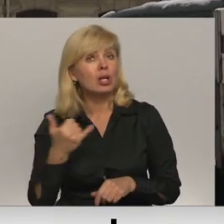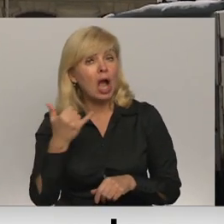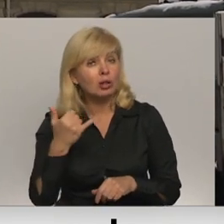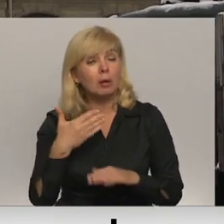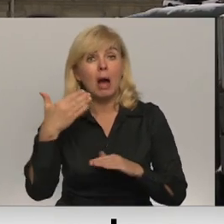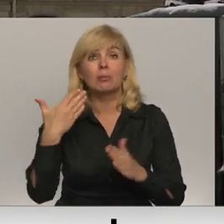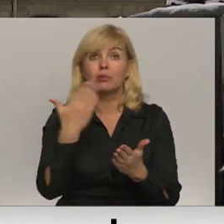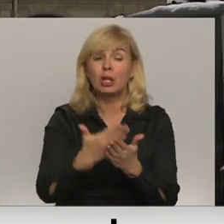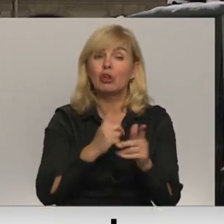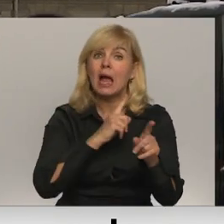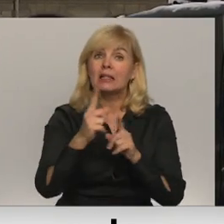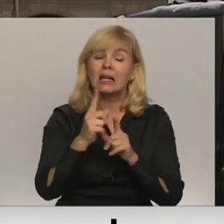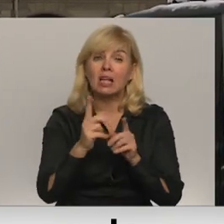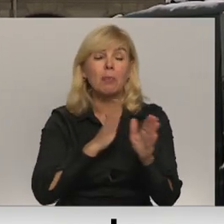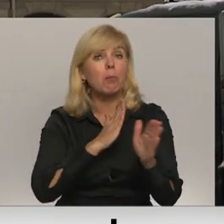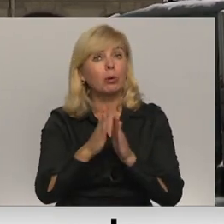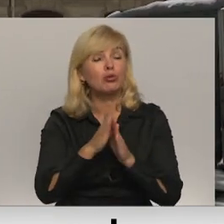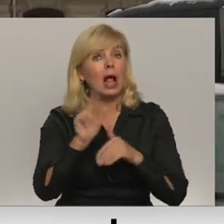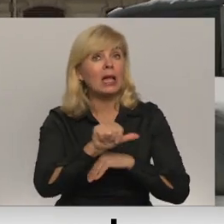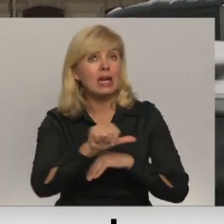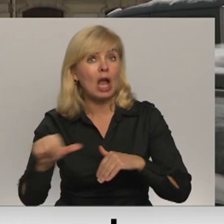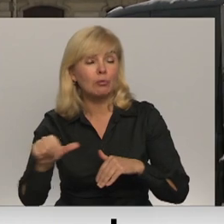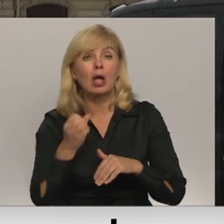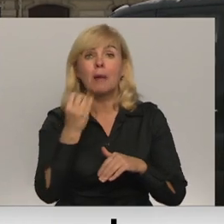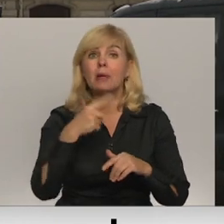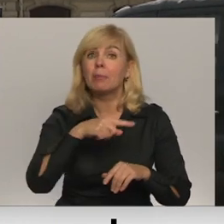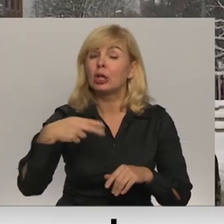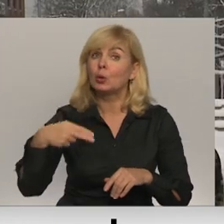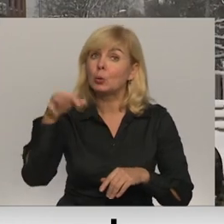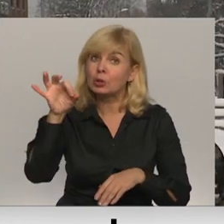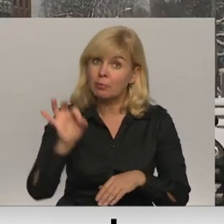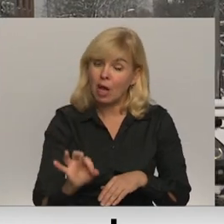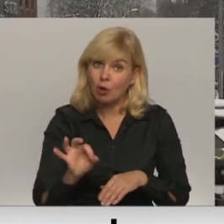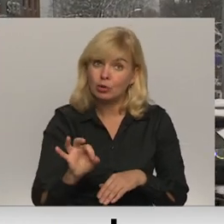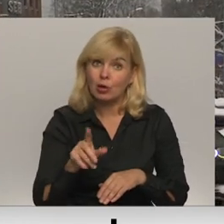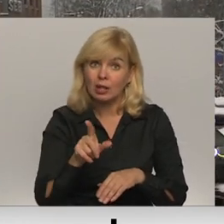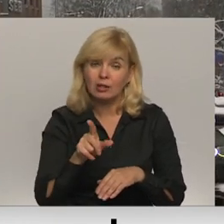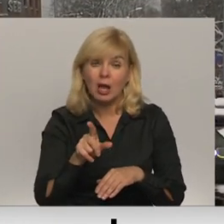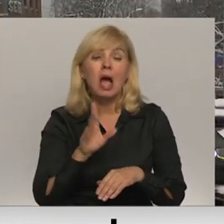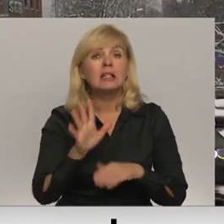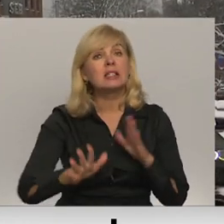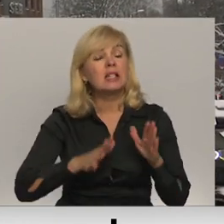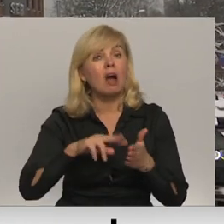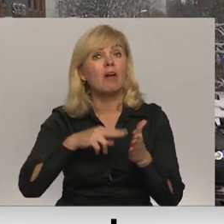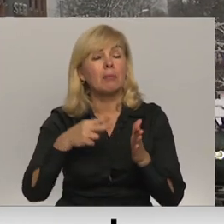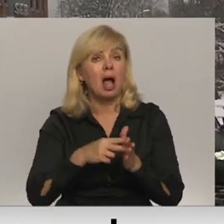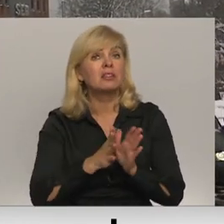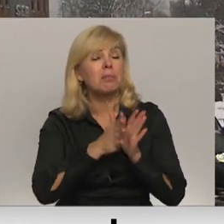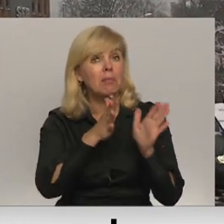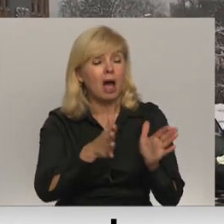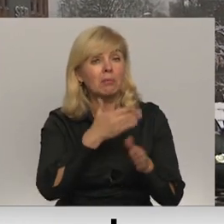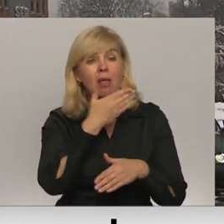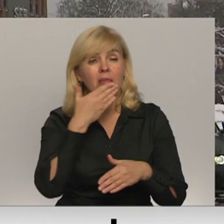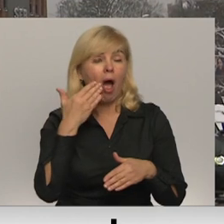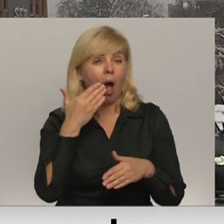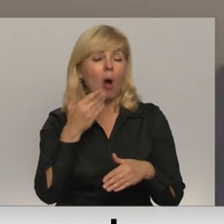priešlikuma transporta plūsmas ierobežošanai par 15 vai 20% un pārmet, ka sagatavotais plāns ir pārāk nemākulīgs.